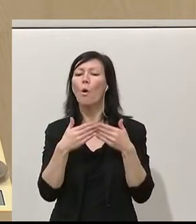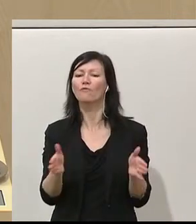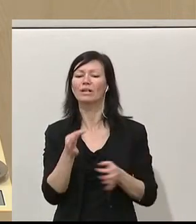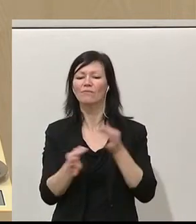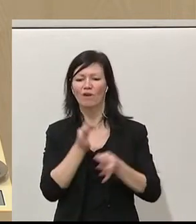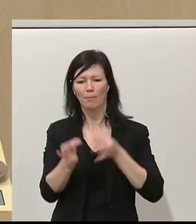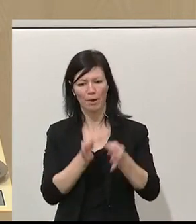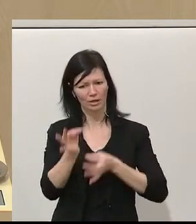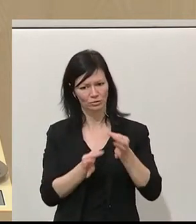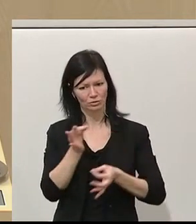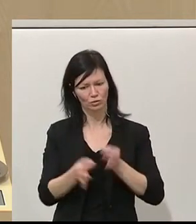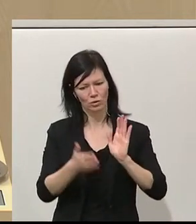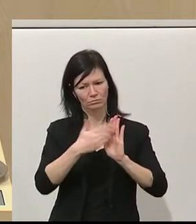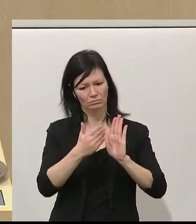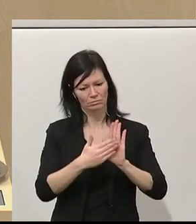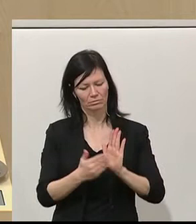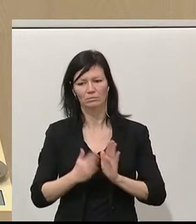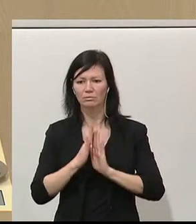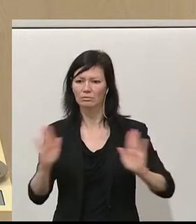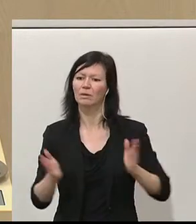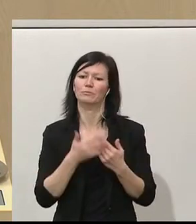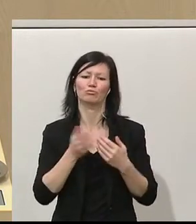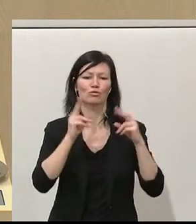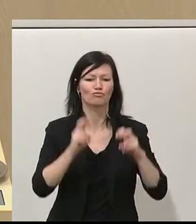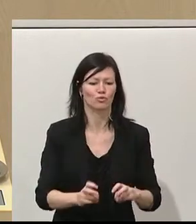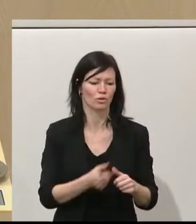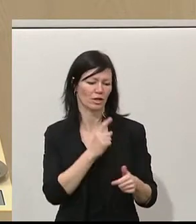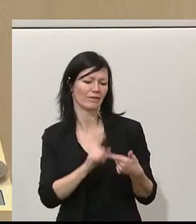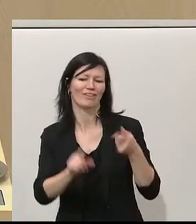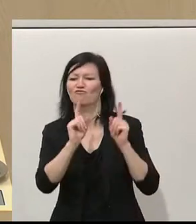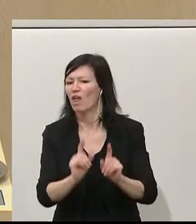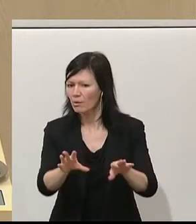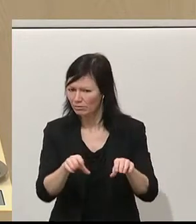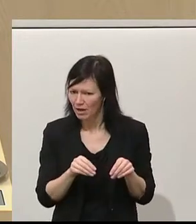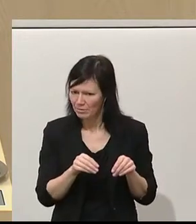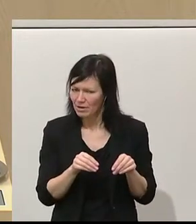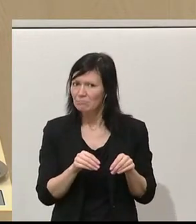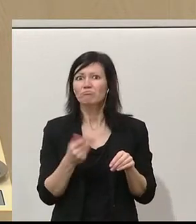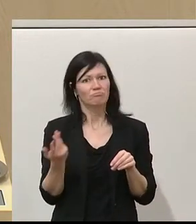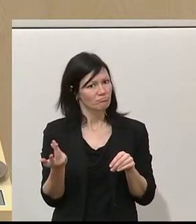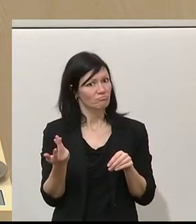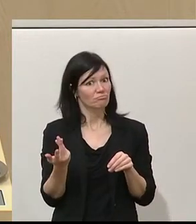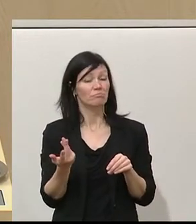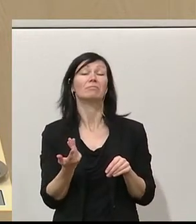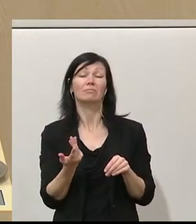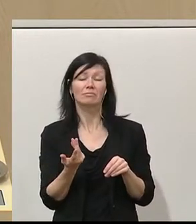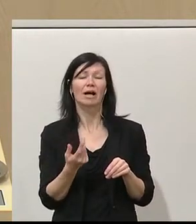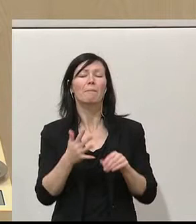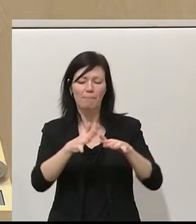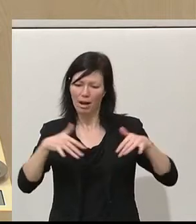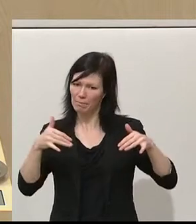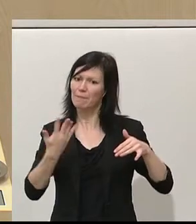Steuergeld, aber auch Stellungnahmen und das bedeutet wiederum die Stärkung nicht nur des